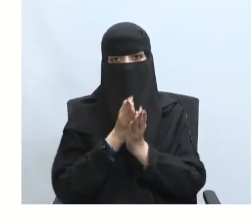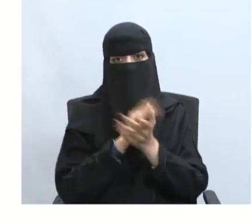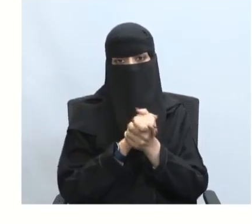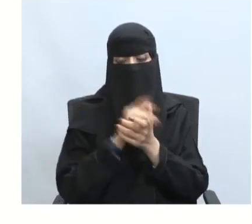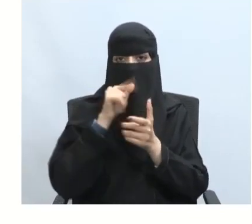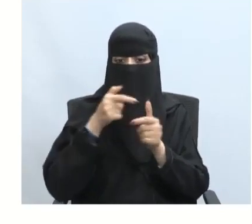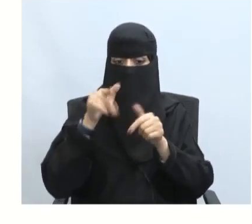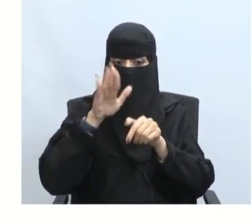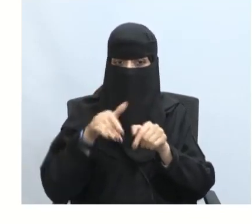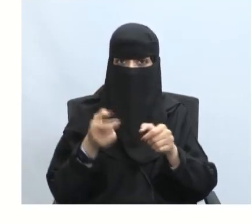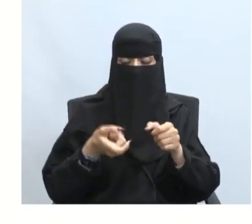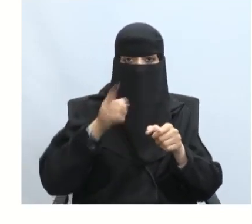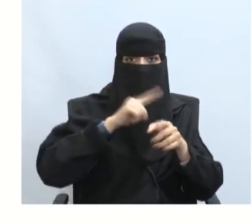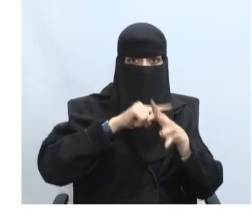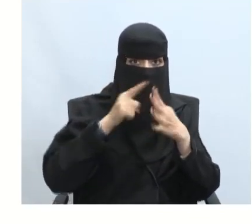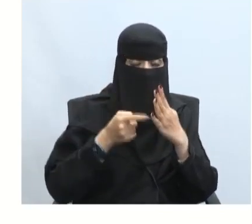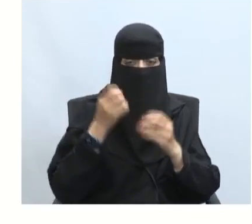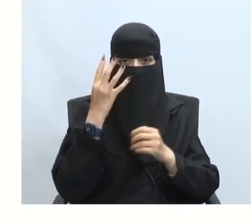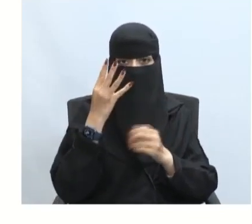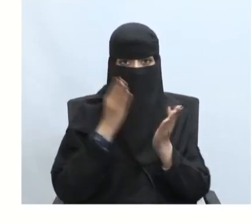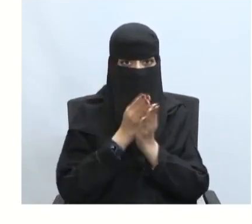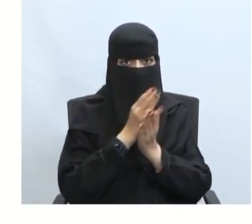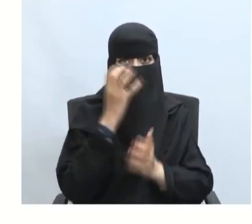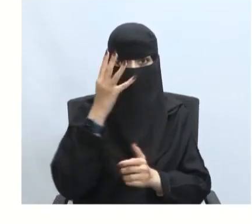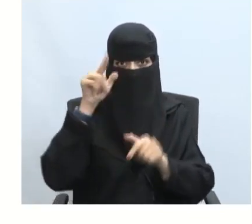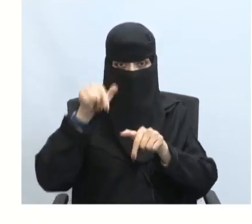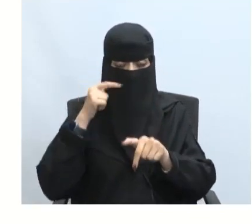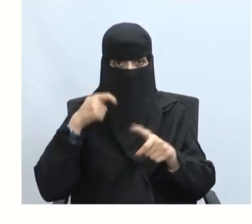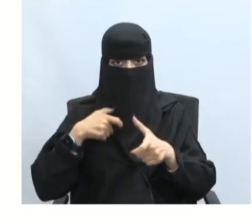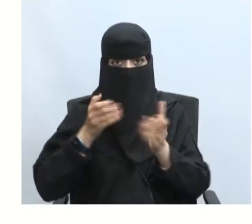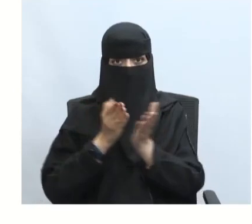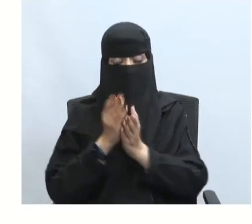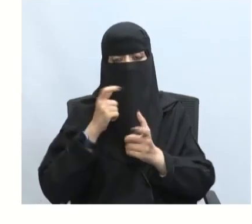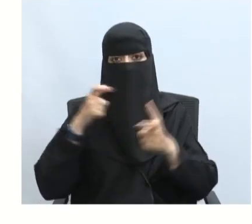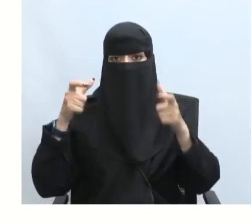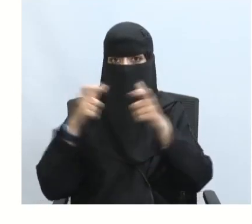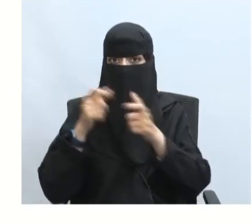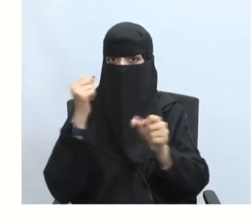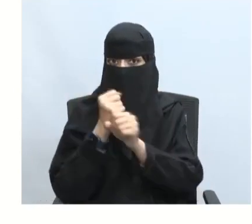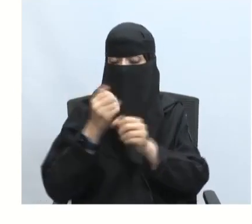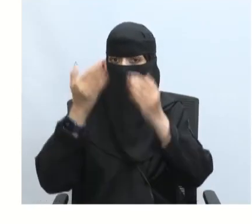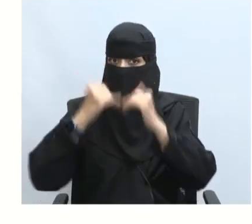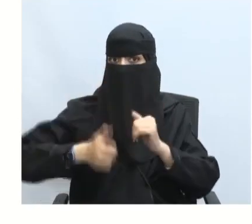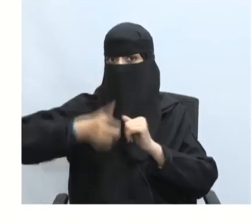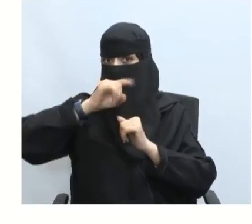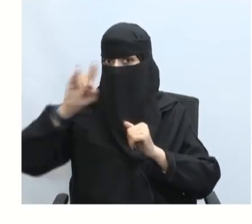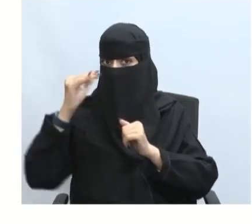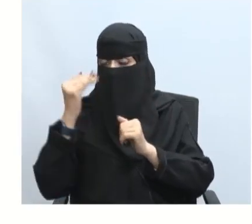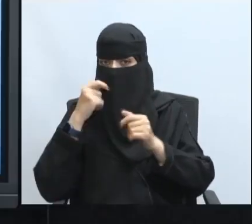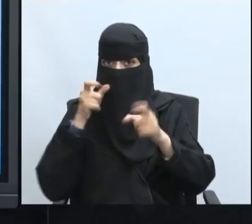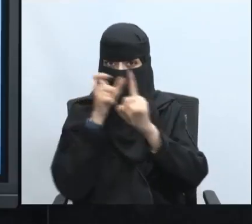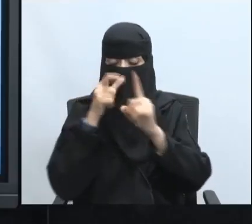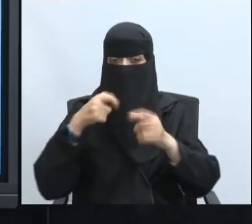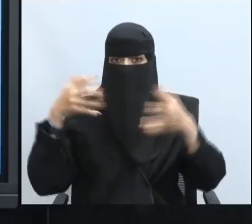مرة أخرى هناك أربع طرق طريقة فريق العمل أيضا الاحتياطي والمشاركة